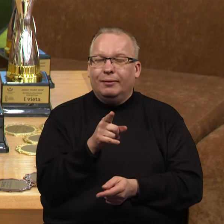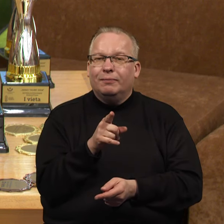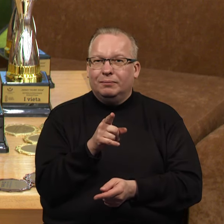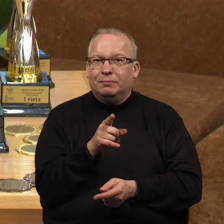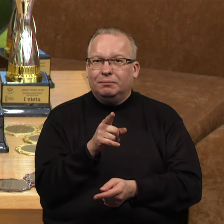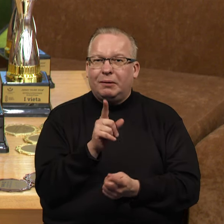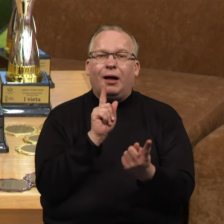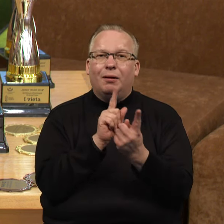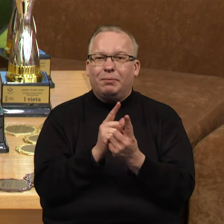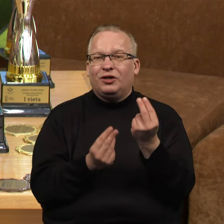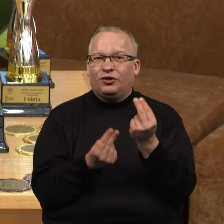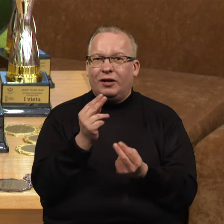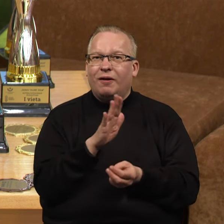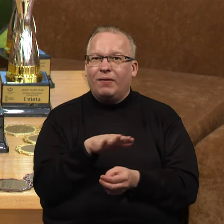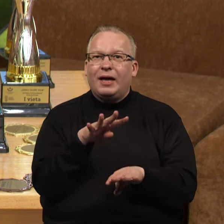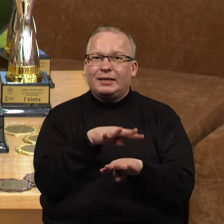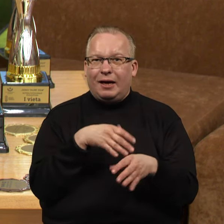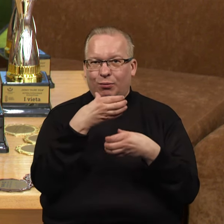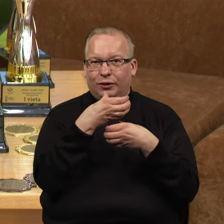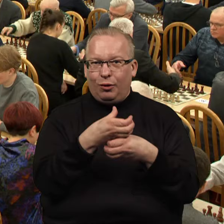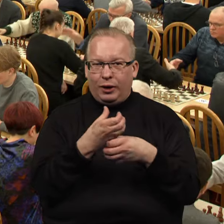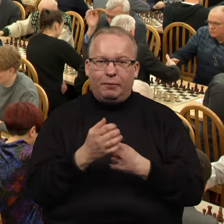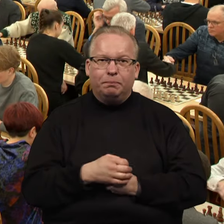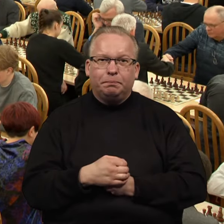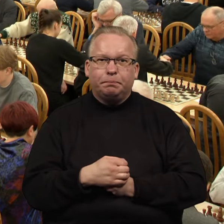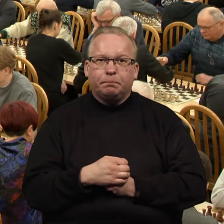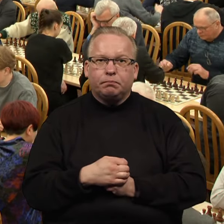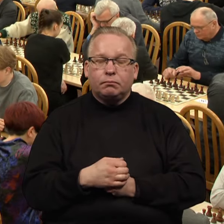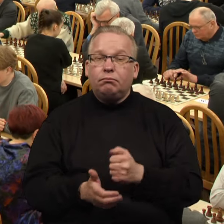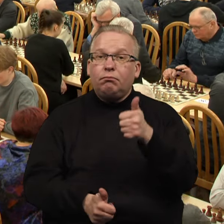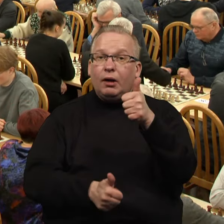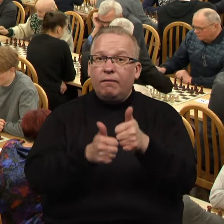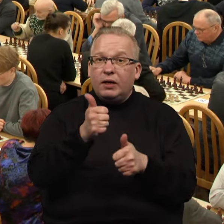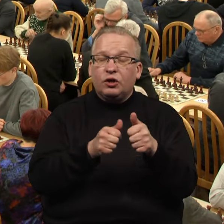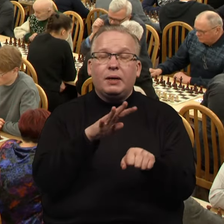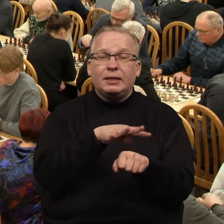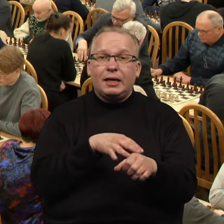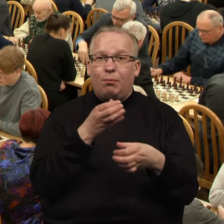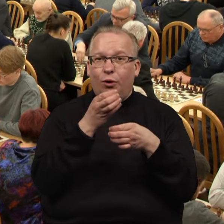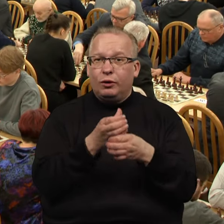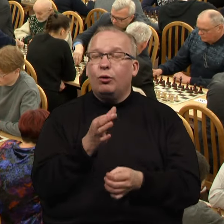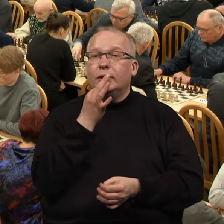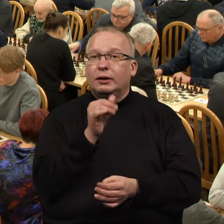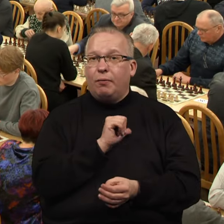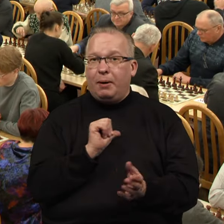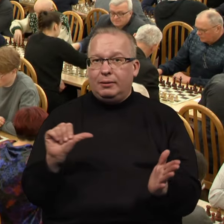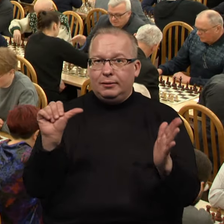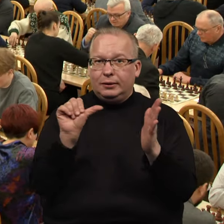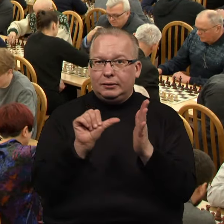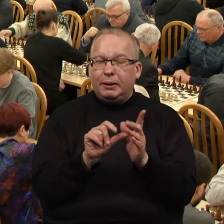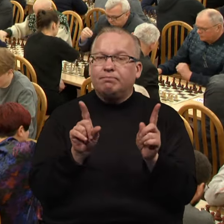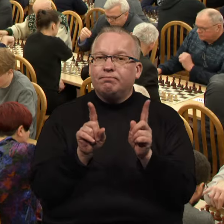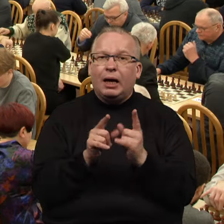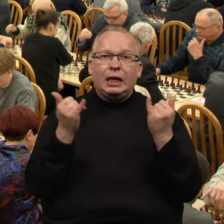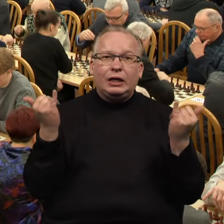žaisti, bent jau vaikystėje Seimo taurėje. Varžybos Seimo taurį laimėti, kaip sako patys dalyviai, įtraukiančios